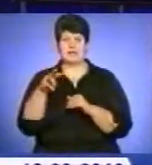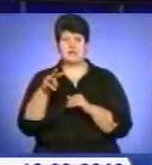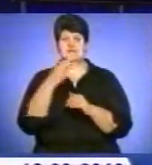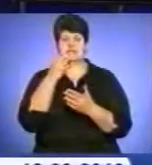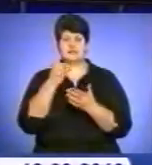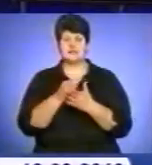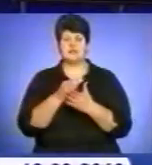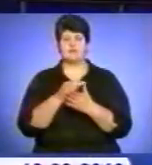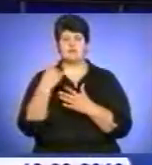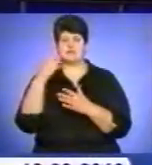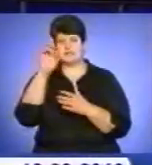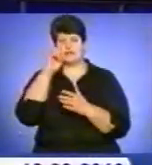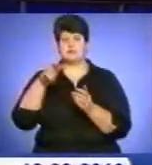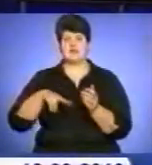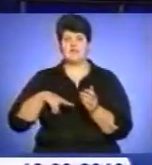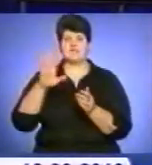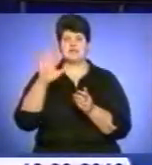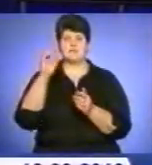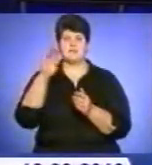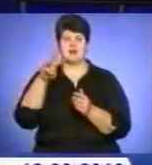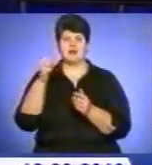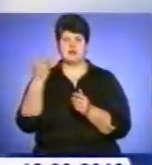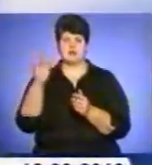ситуацій облдержадміністрації Василь Майка.